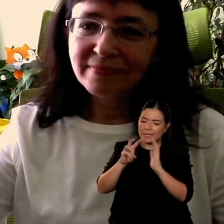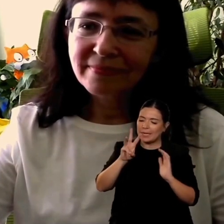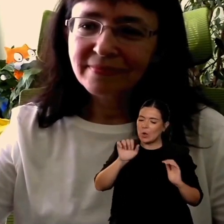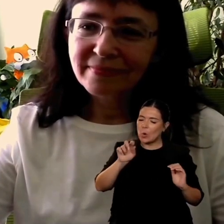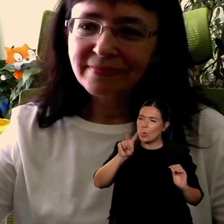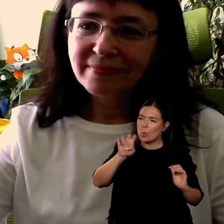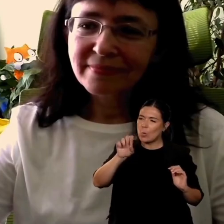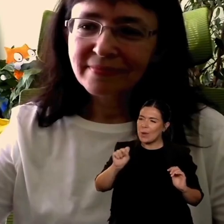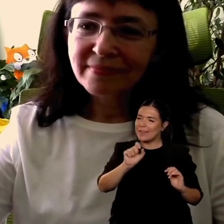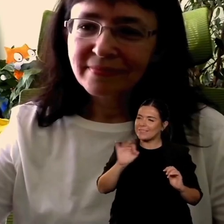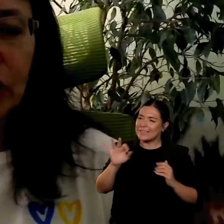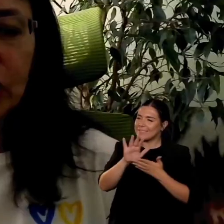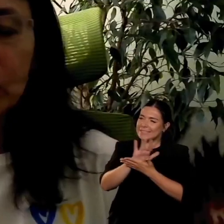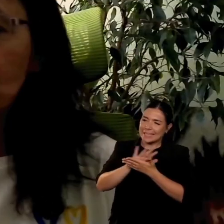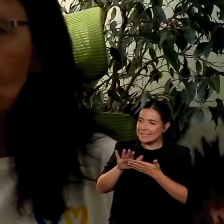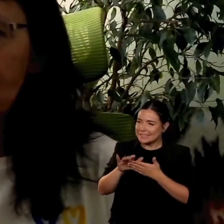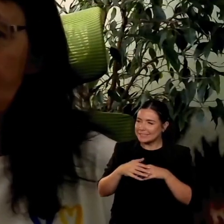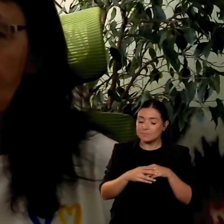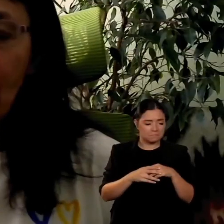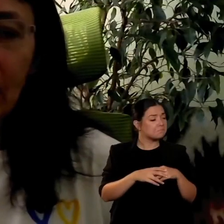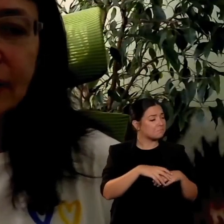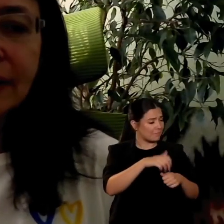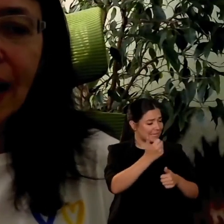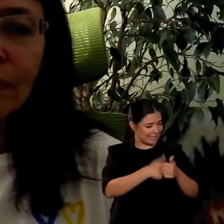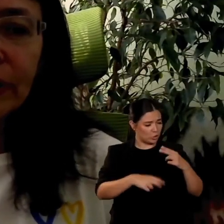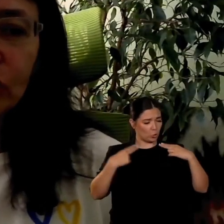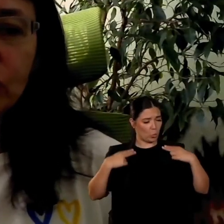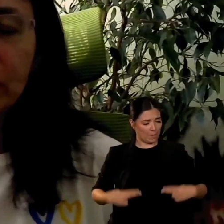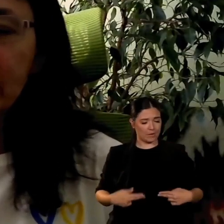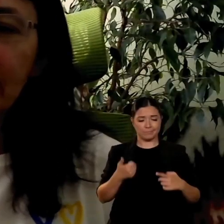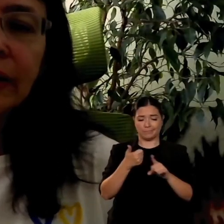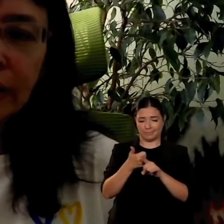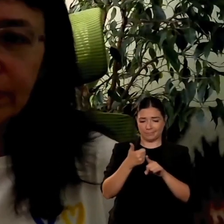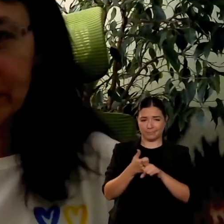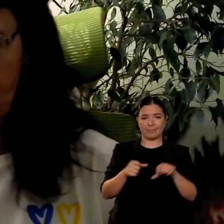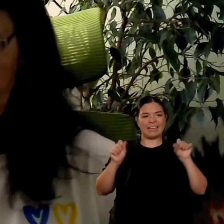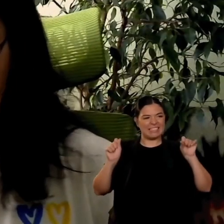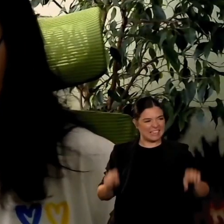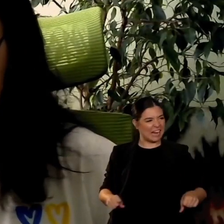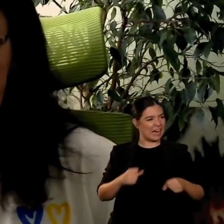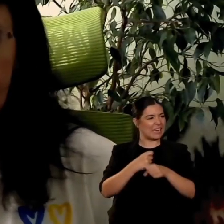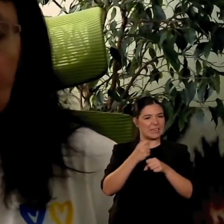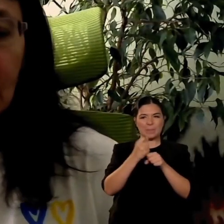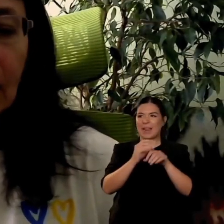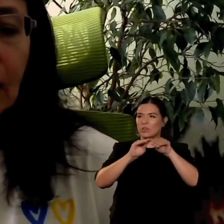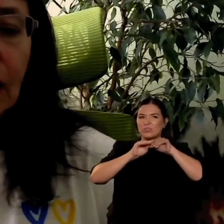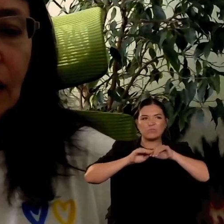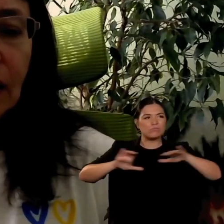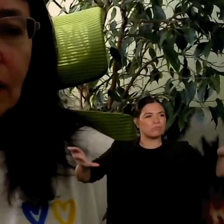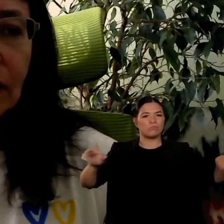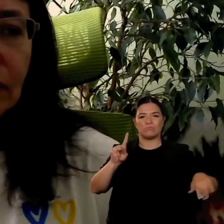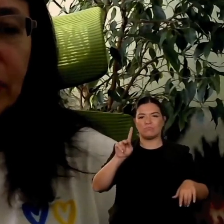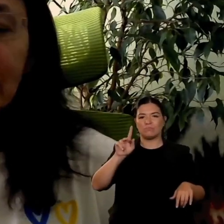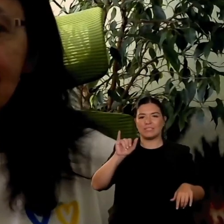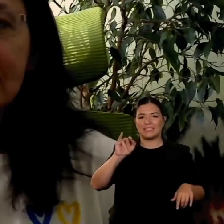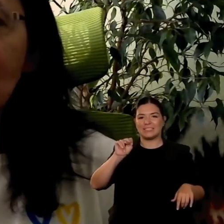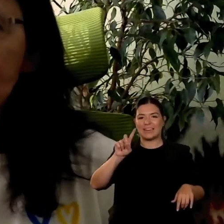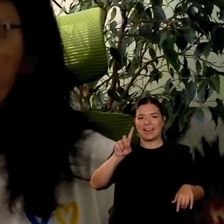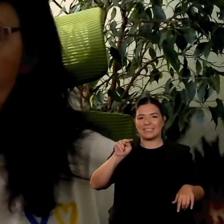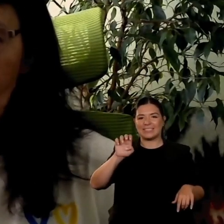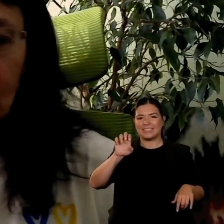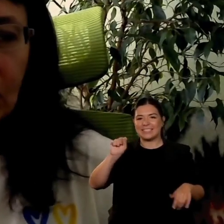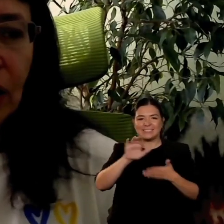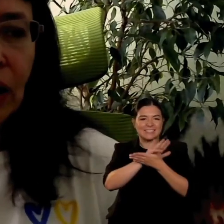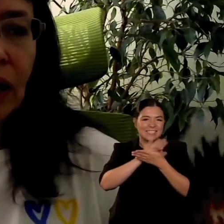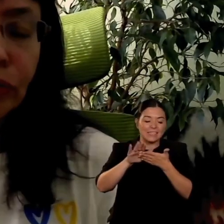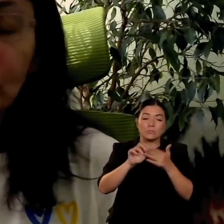poco a poco con questa gentilezza ogni piccola azione di gentilezza può avere un impatto un